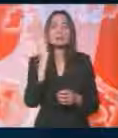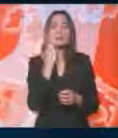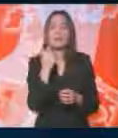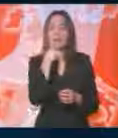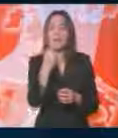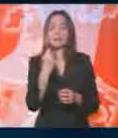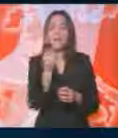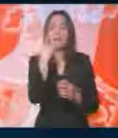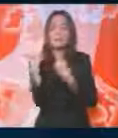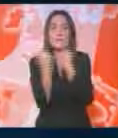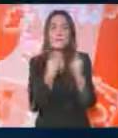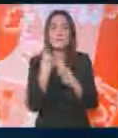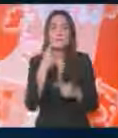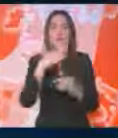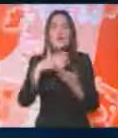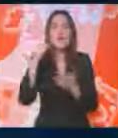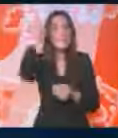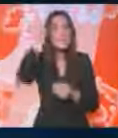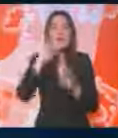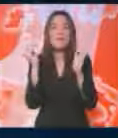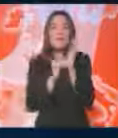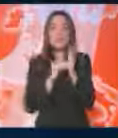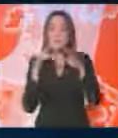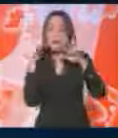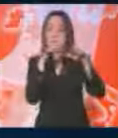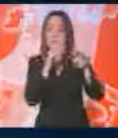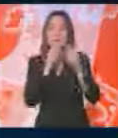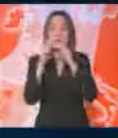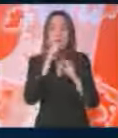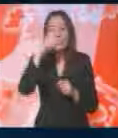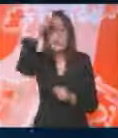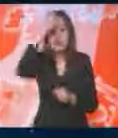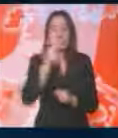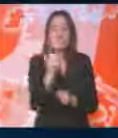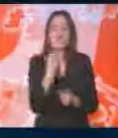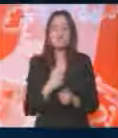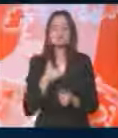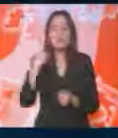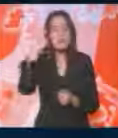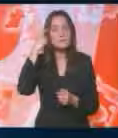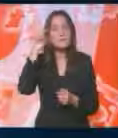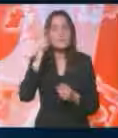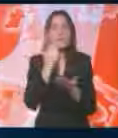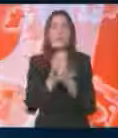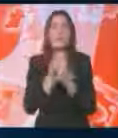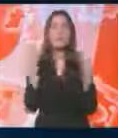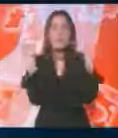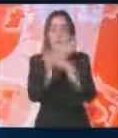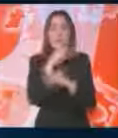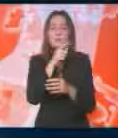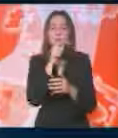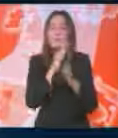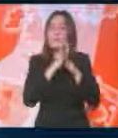kaže da aktuelna situacija na severu Kosova ne bi trebalo da utiče na dijalog Beograda i Prištine. Mislim da je bila pograška dati preveliku